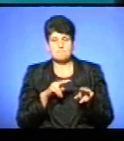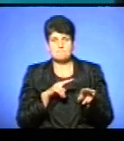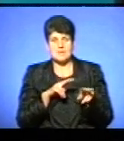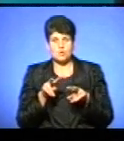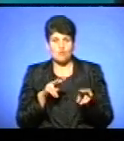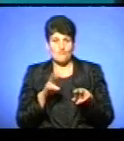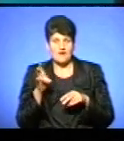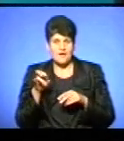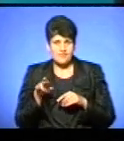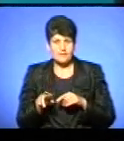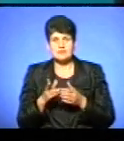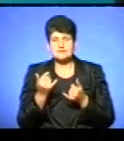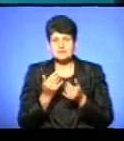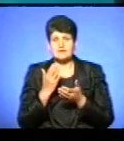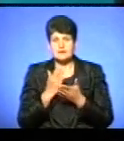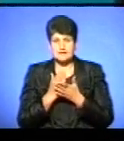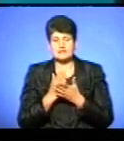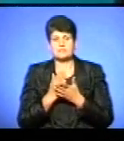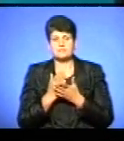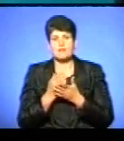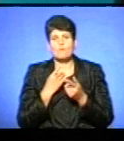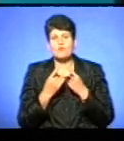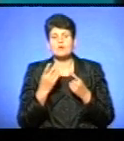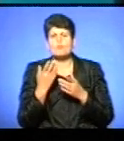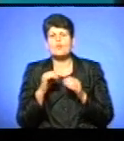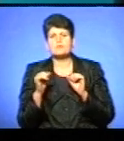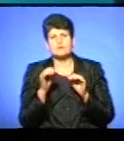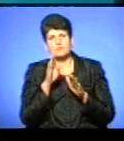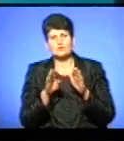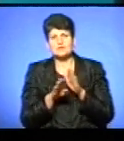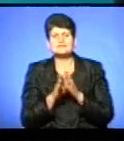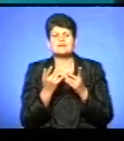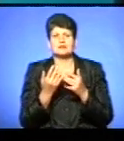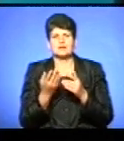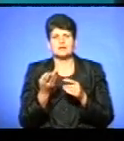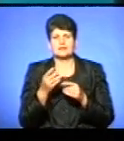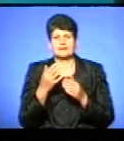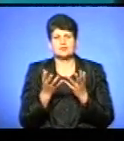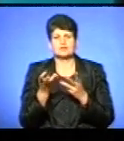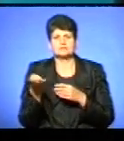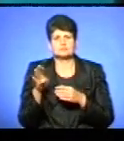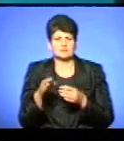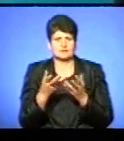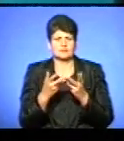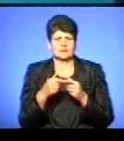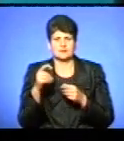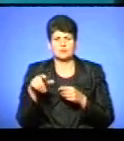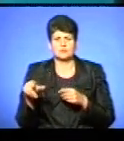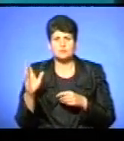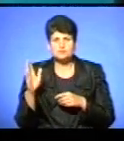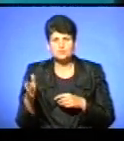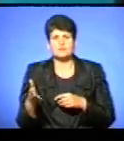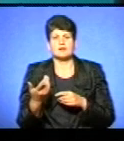мова про те, якому управлінні вони будуть підпорядковані і скільки таких штатних одиниць буде, але для порівняння хочемо сказати інформацію, яку